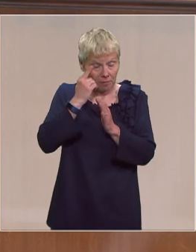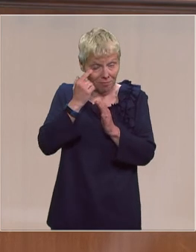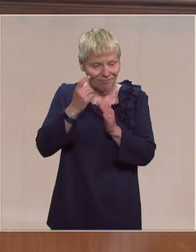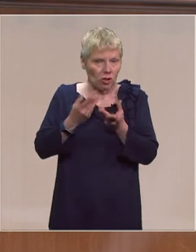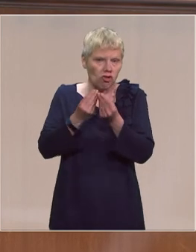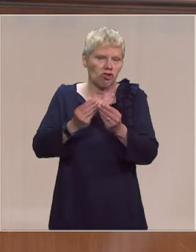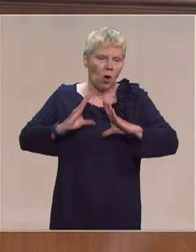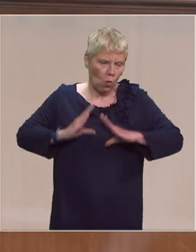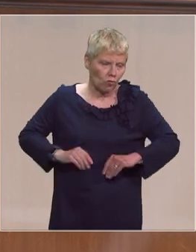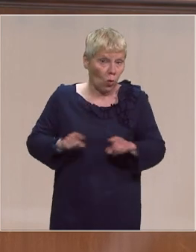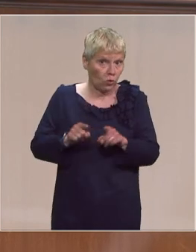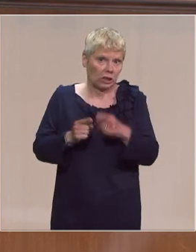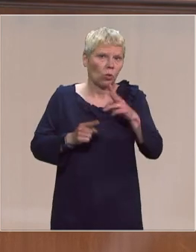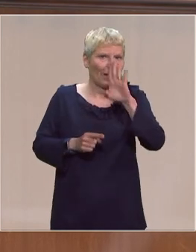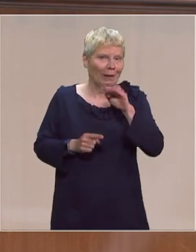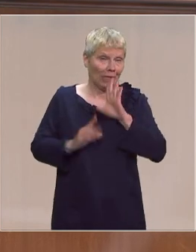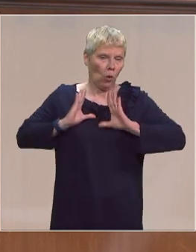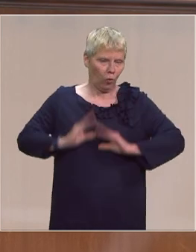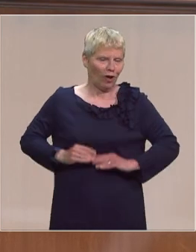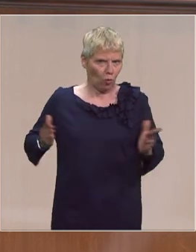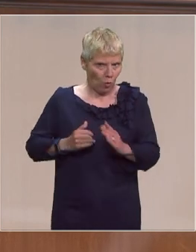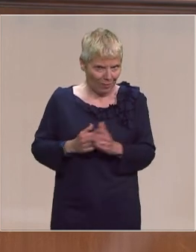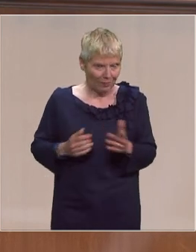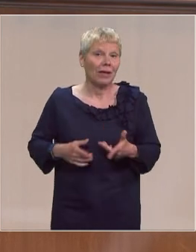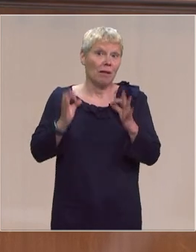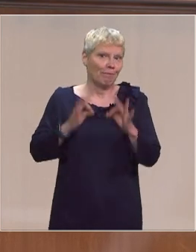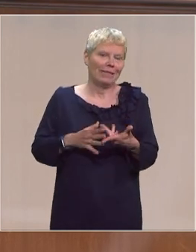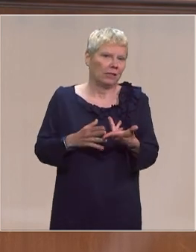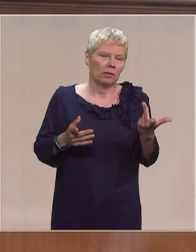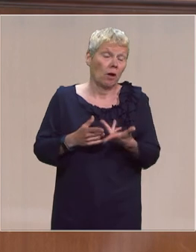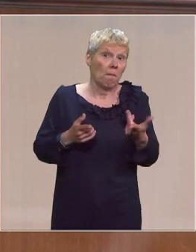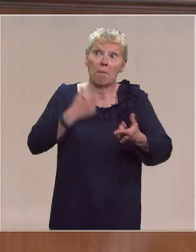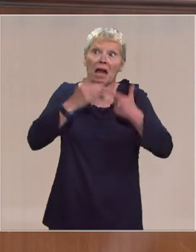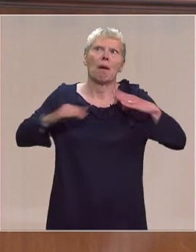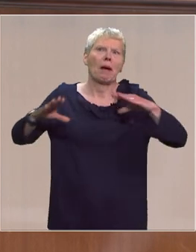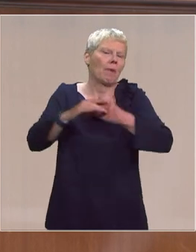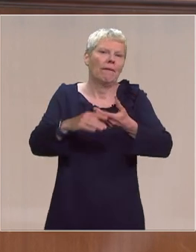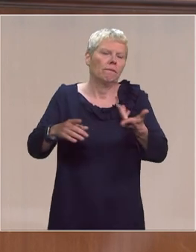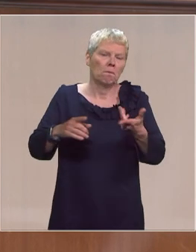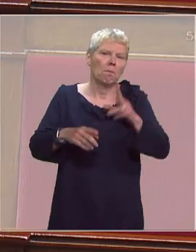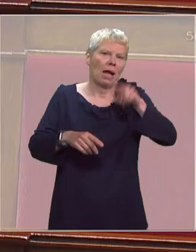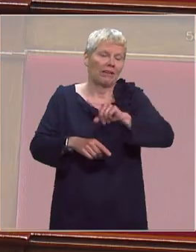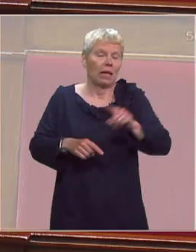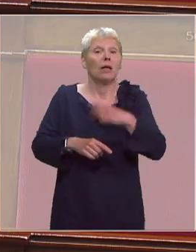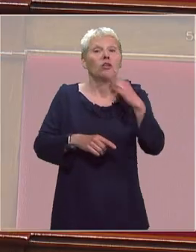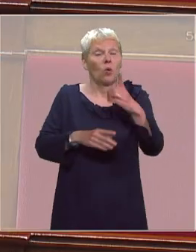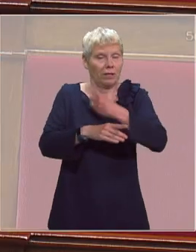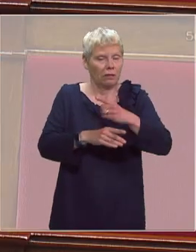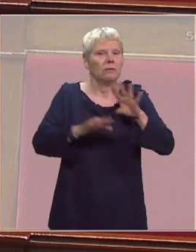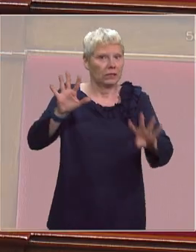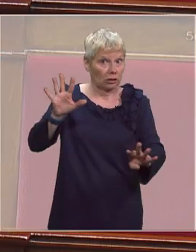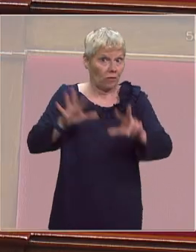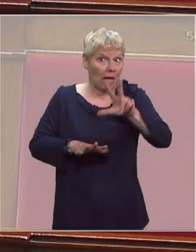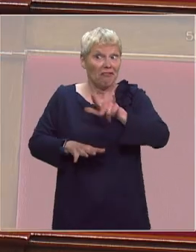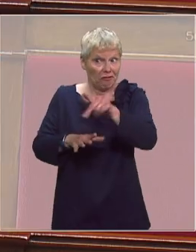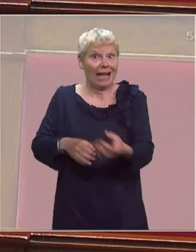rassurer et sauver votre après-midi et davantage il s'agissait d'une baliverne votre département la Seine-Saint-Denis cette année aura